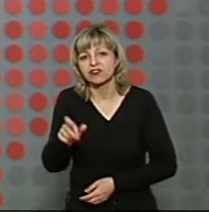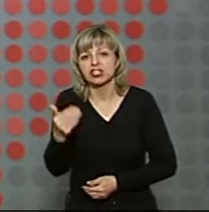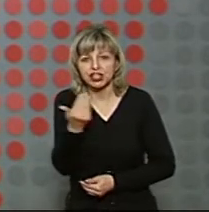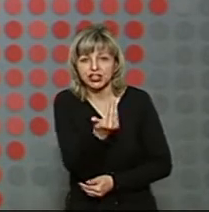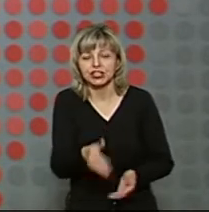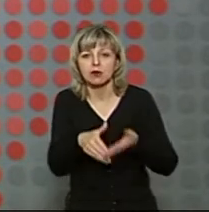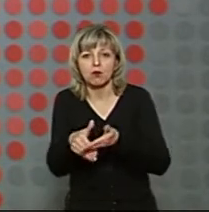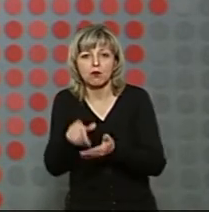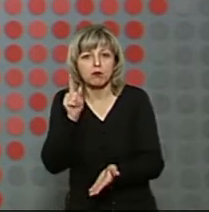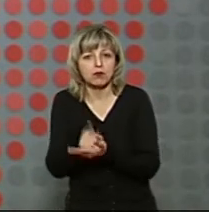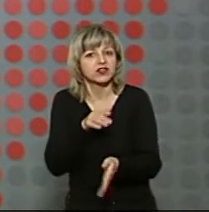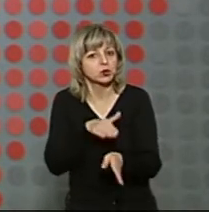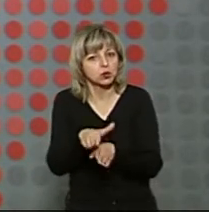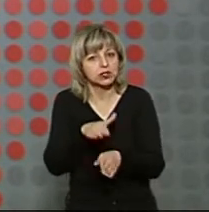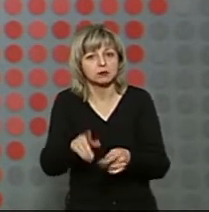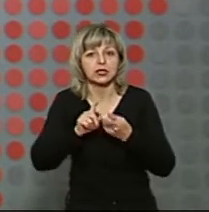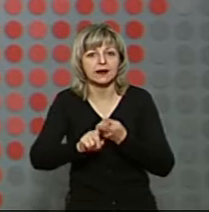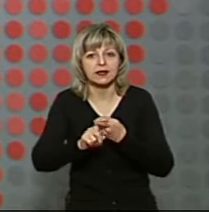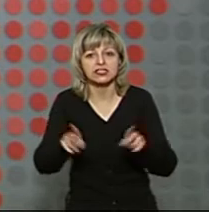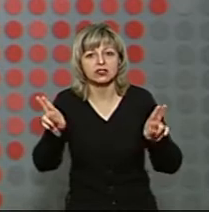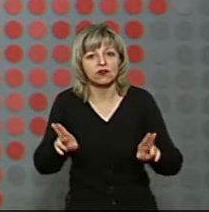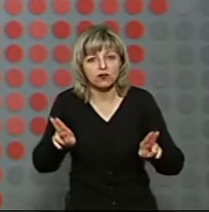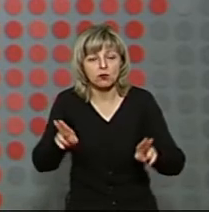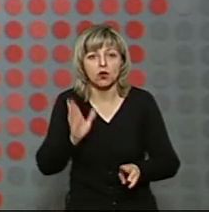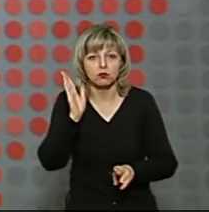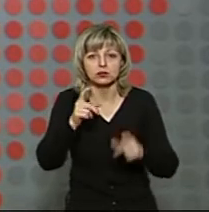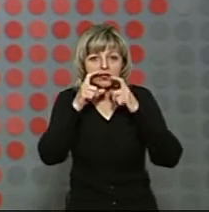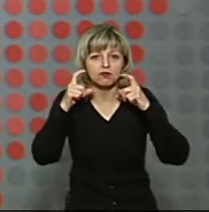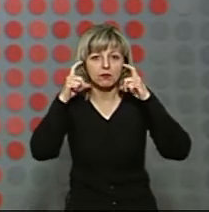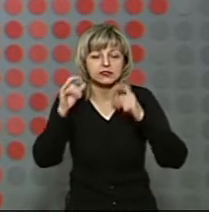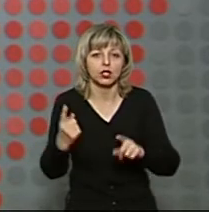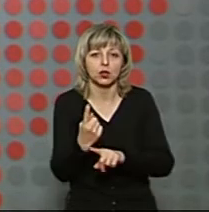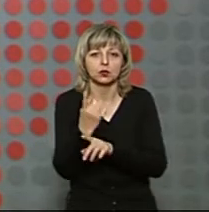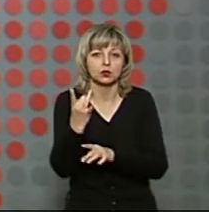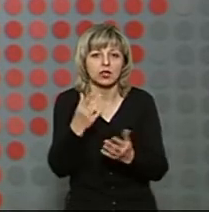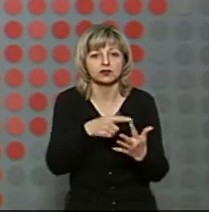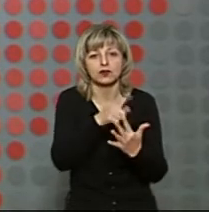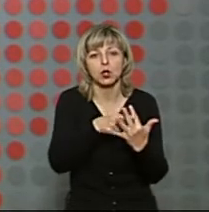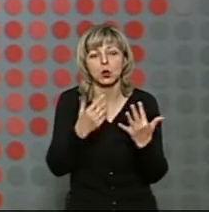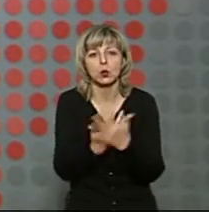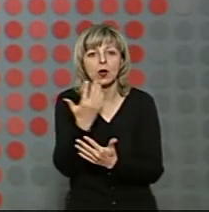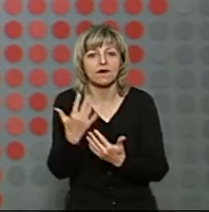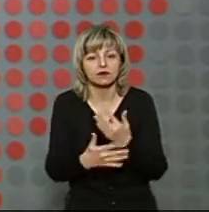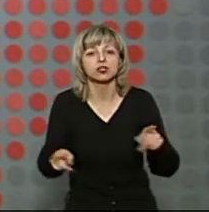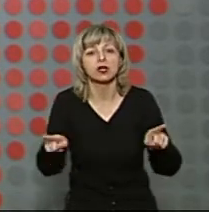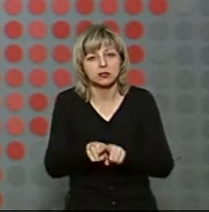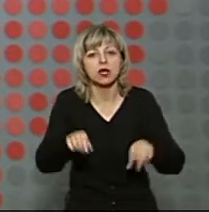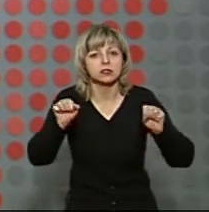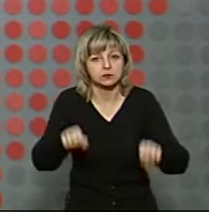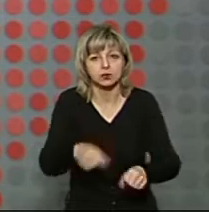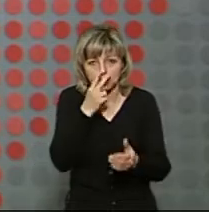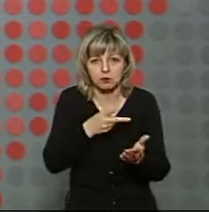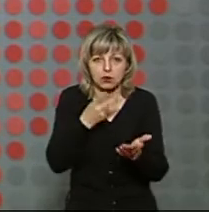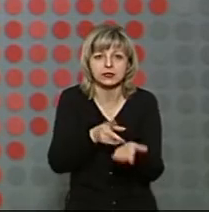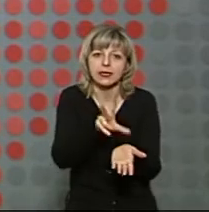помічники повинні дотримуватися карантинних вимог, бути у масках та одноразових рукавичках. Таким чином, каже, зможуть